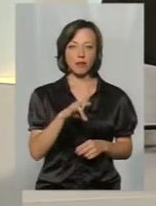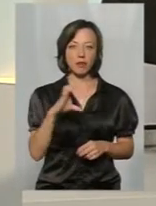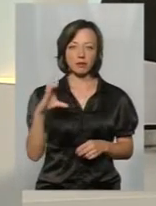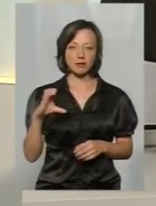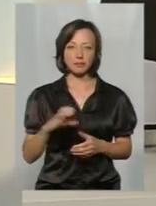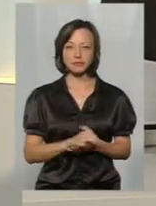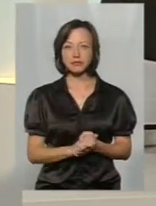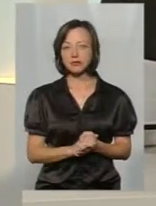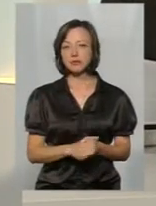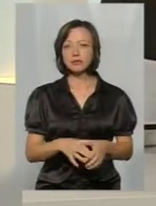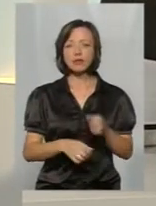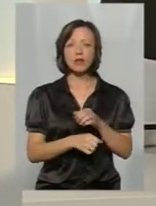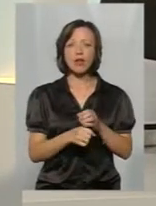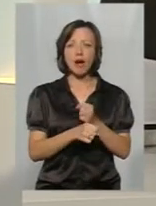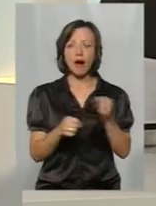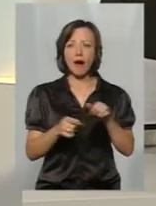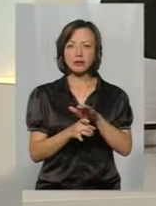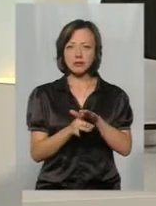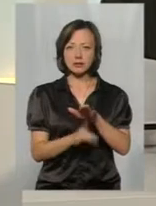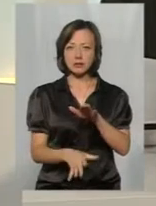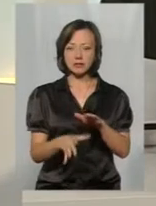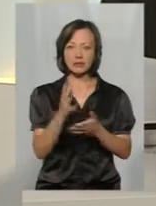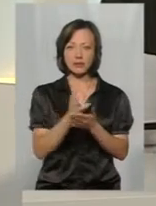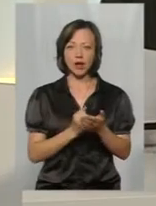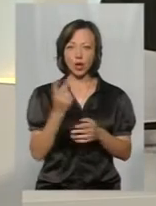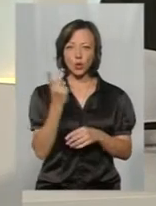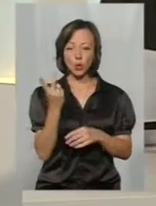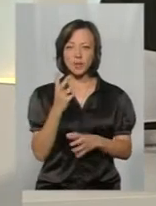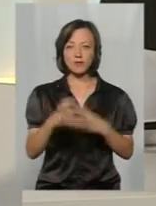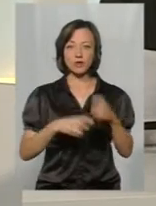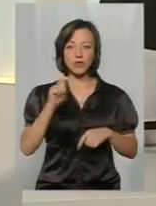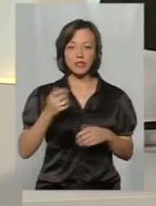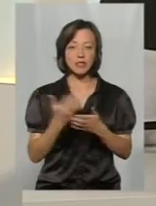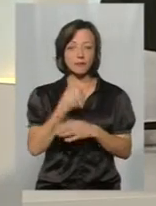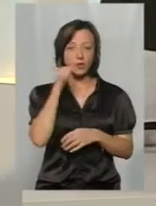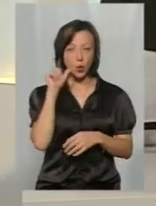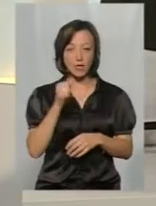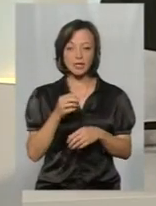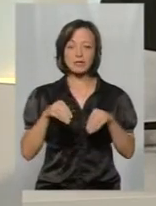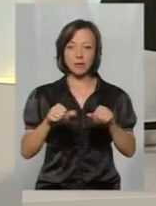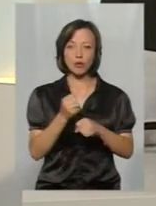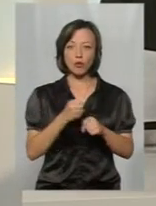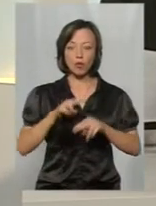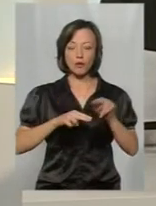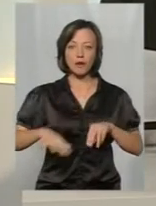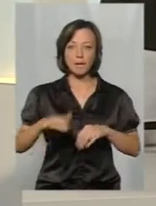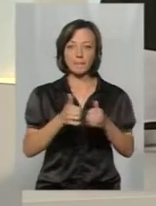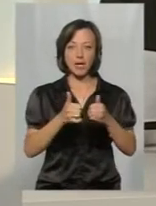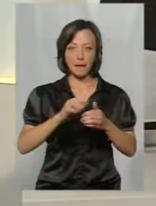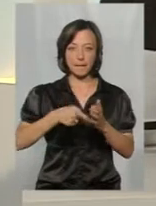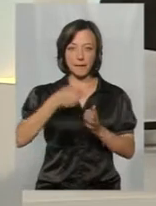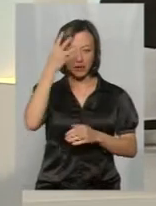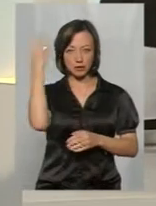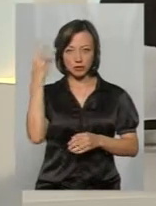ситуацій. Артснаряд часів Другої світової війни знайшли вчора під час земельних робіт на будівельному майданчику поблизу Хмельницького.